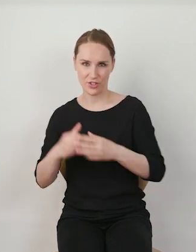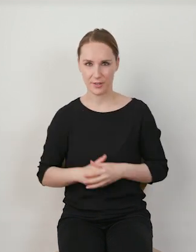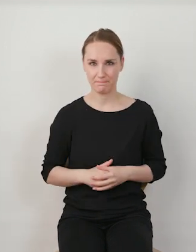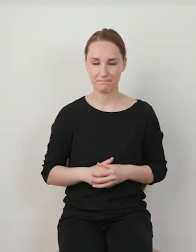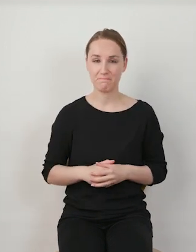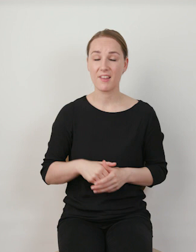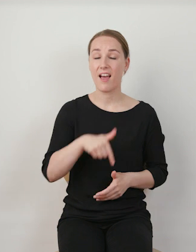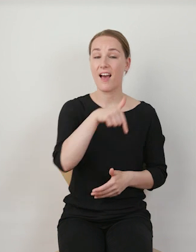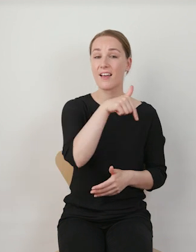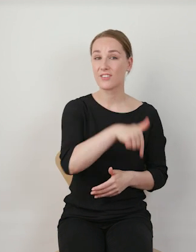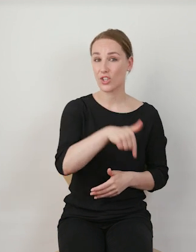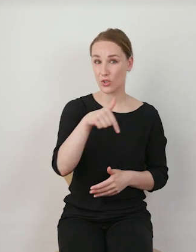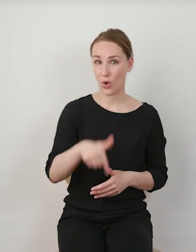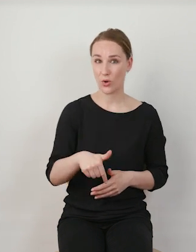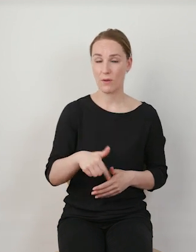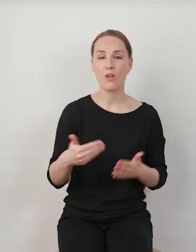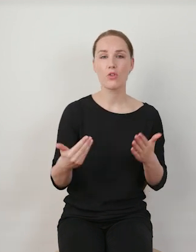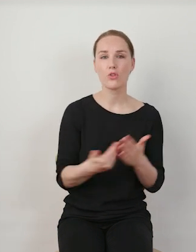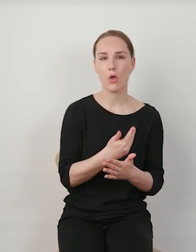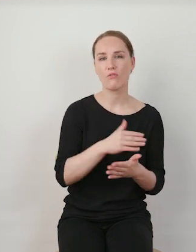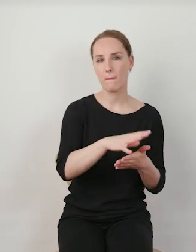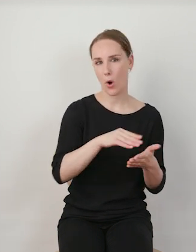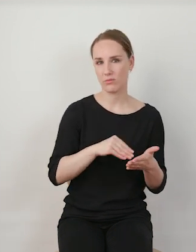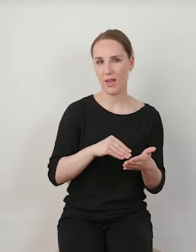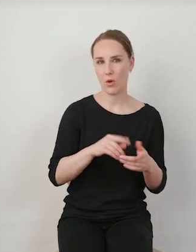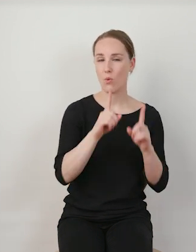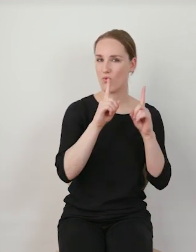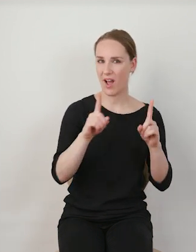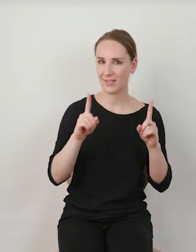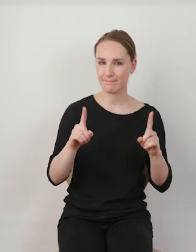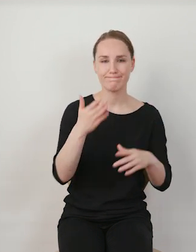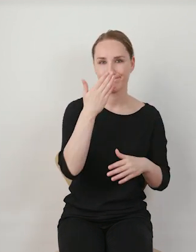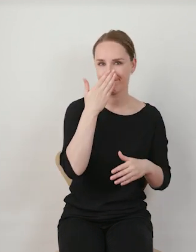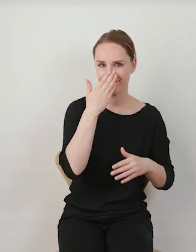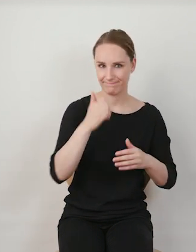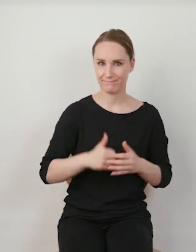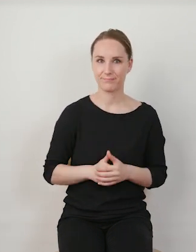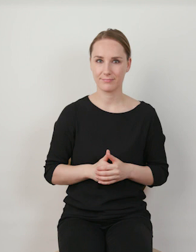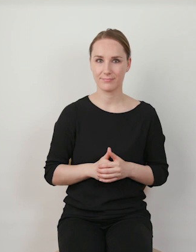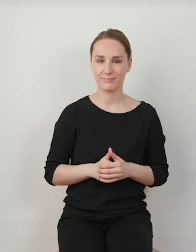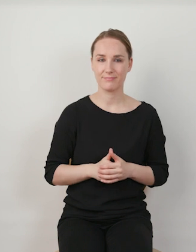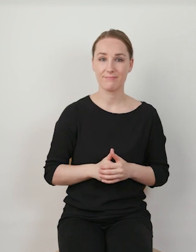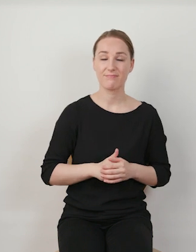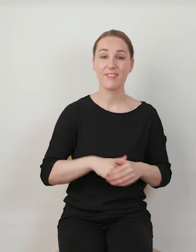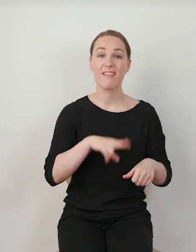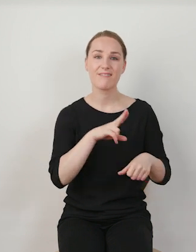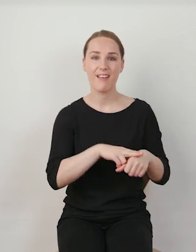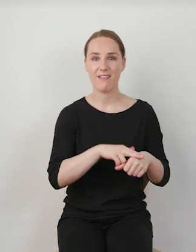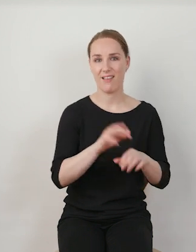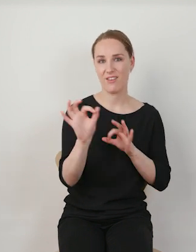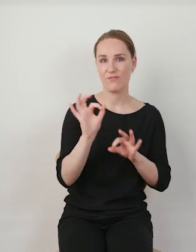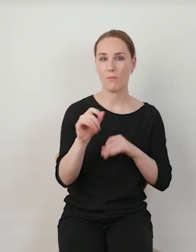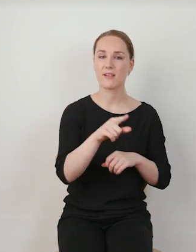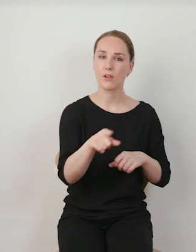W wypadku TikToka nowy model uwagi będzie polegał na tym, że to dane decydują o tym, które